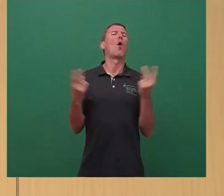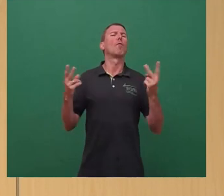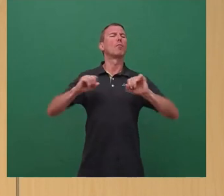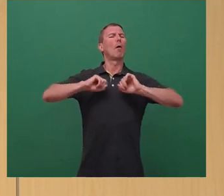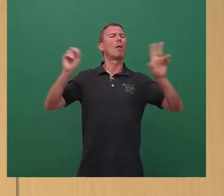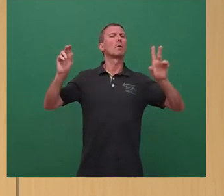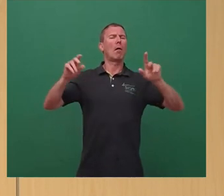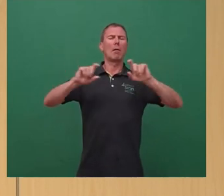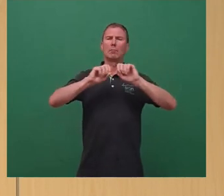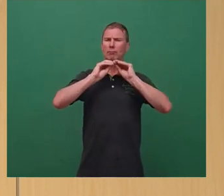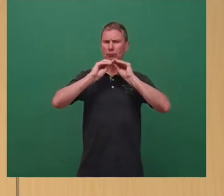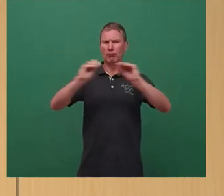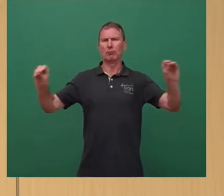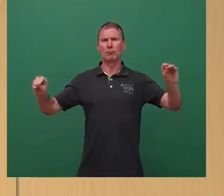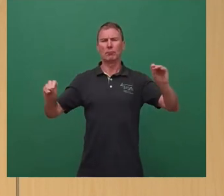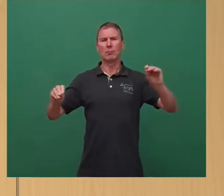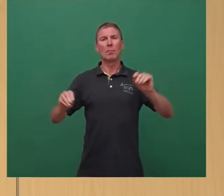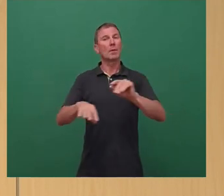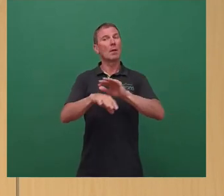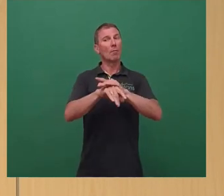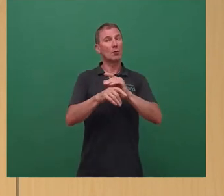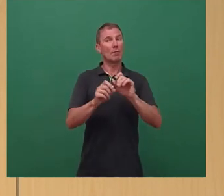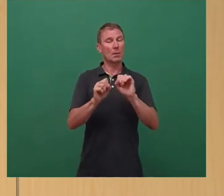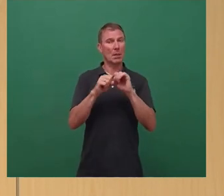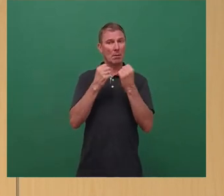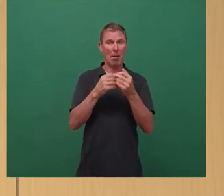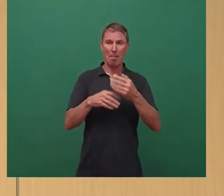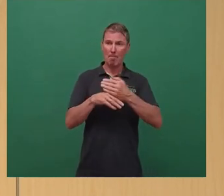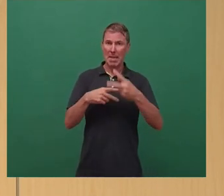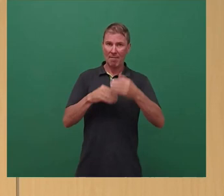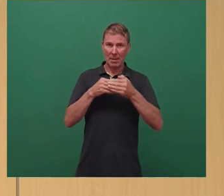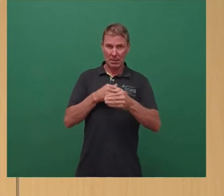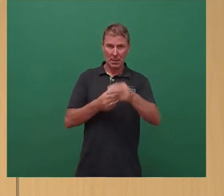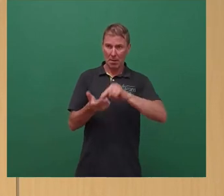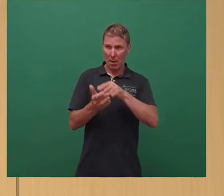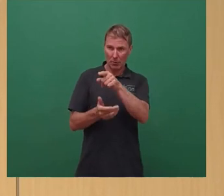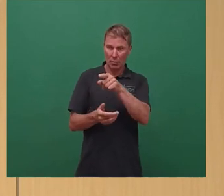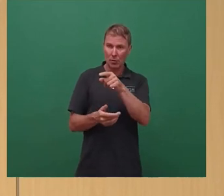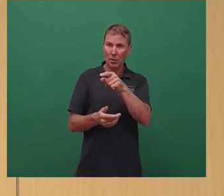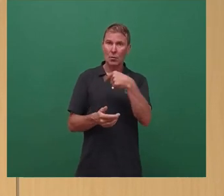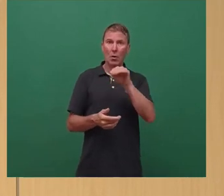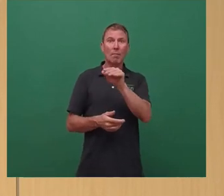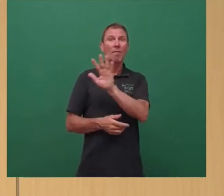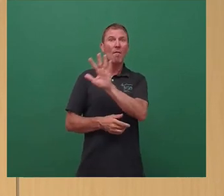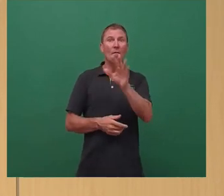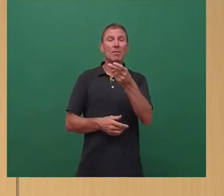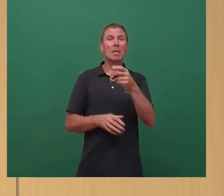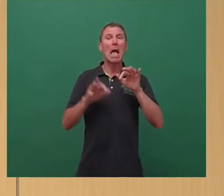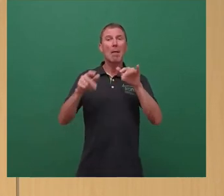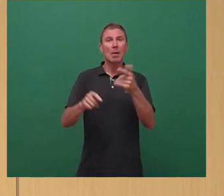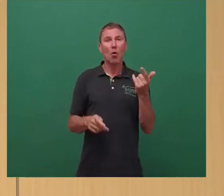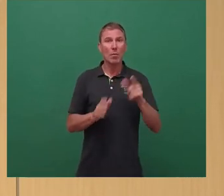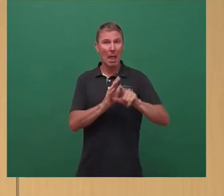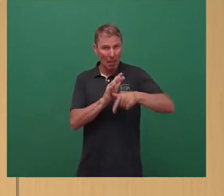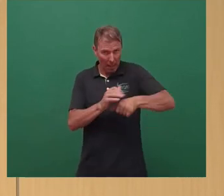kommuniziert, zeigt die wirtschaftliche Mittelfristplanung, dass sich das Unternehmen 55 Millionen Euro leisten kann.